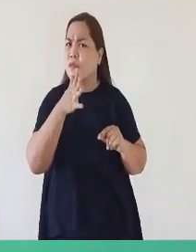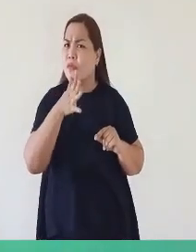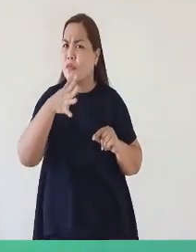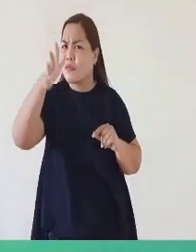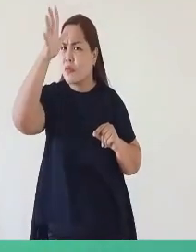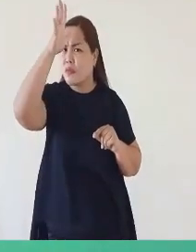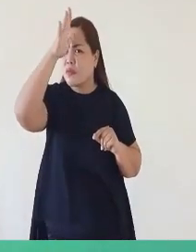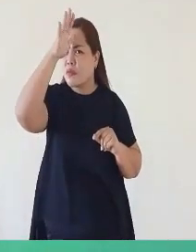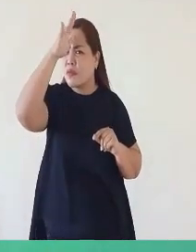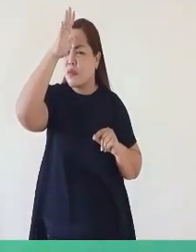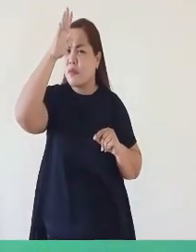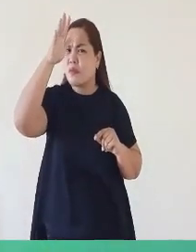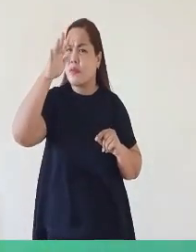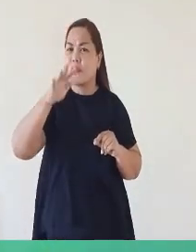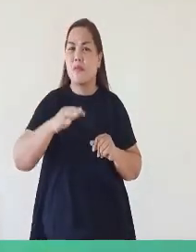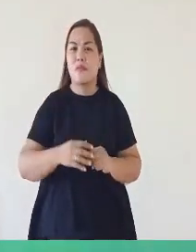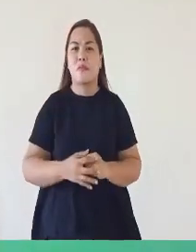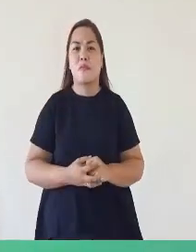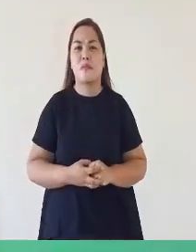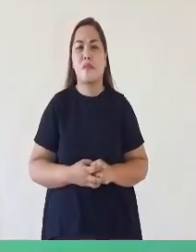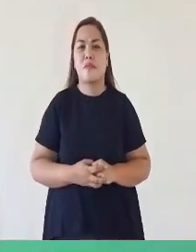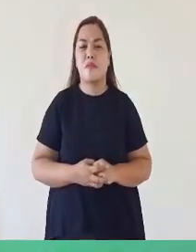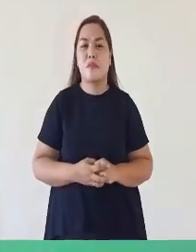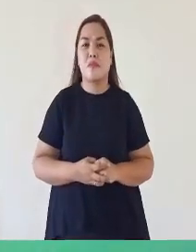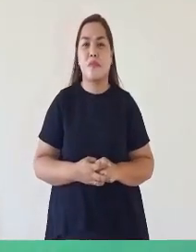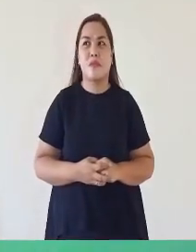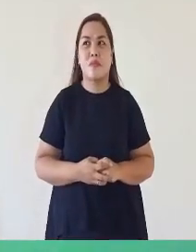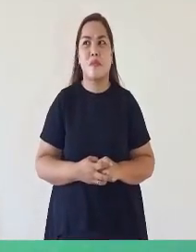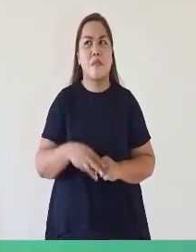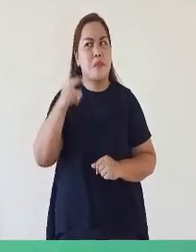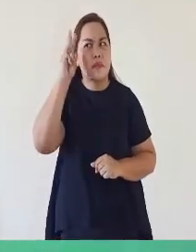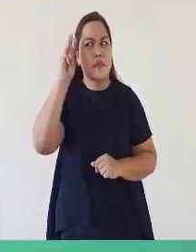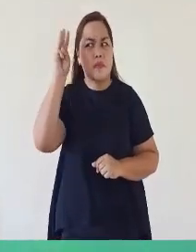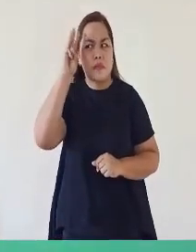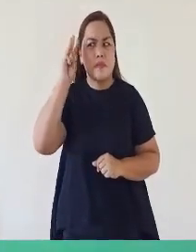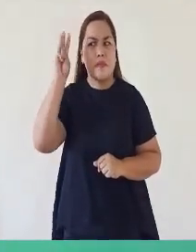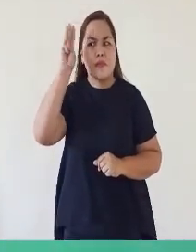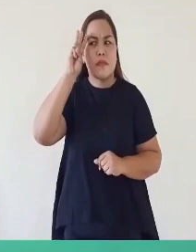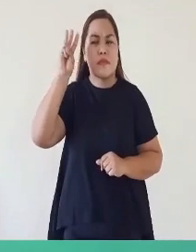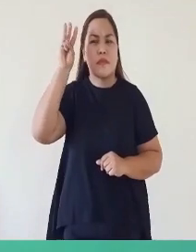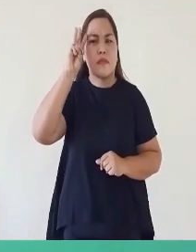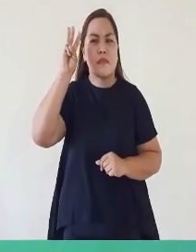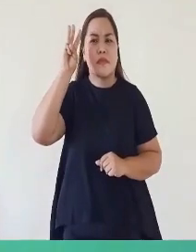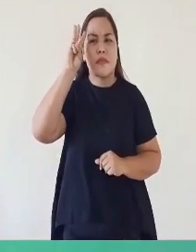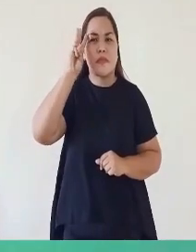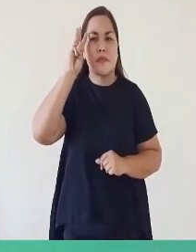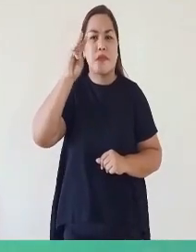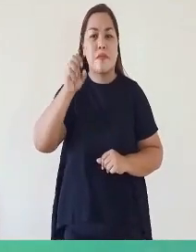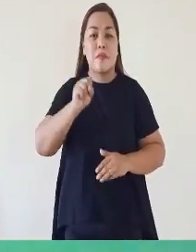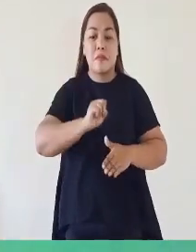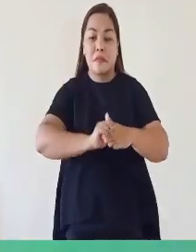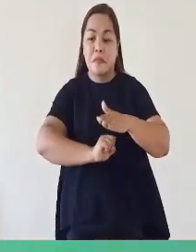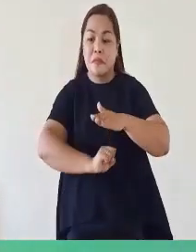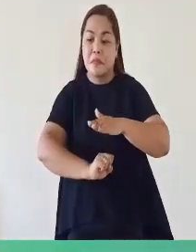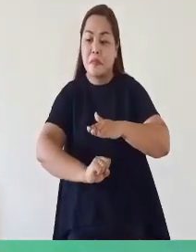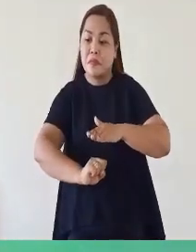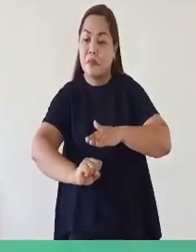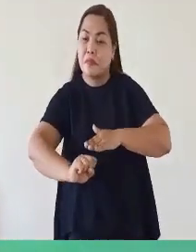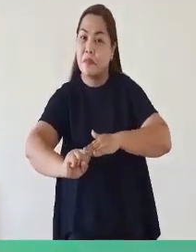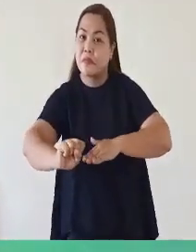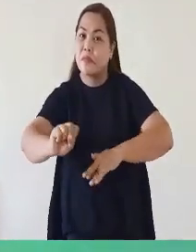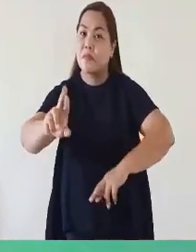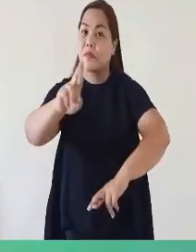At Ama Pagtataka na Kaya Maglabas